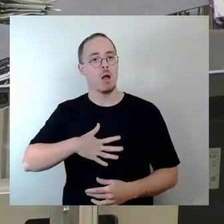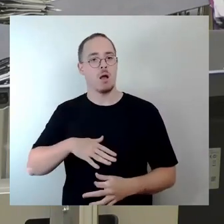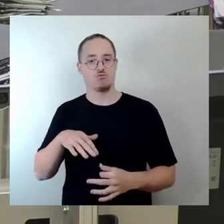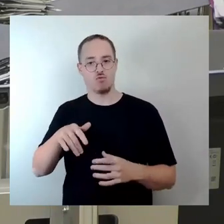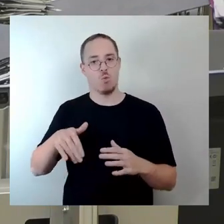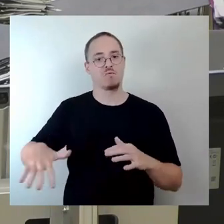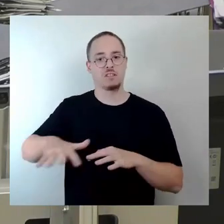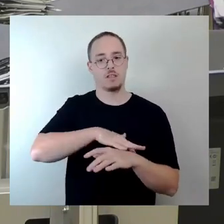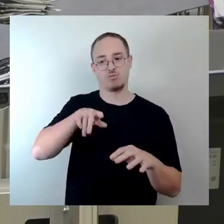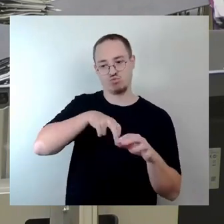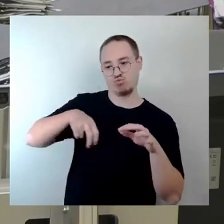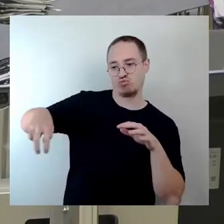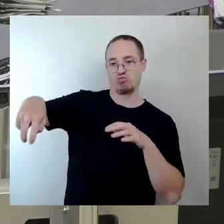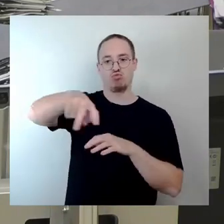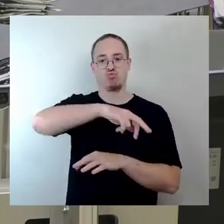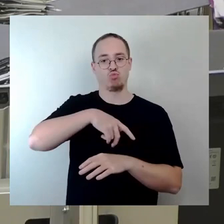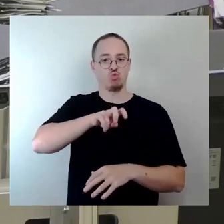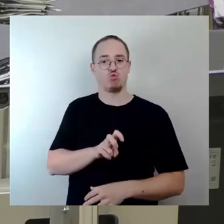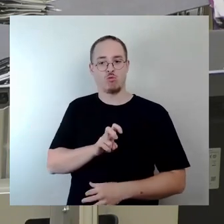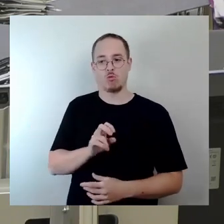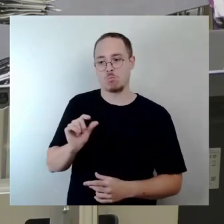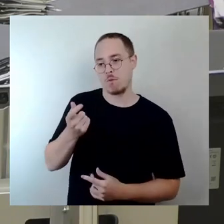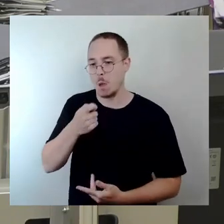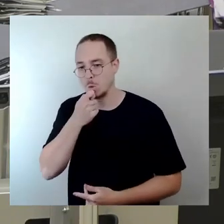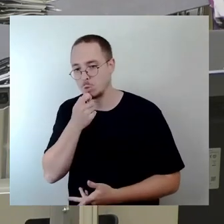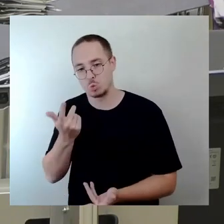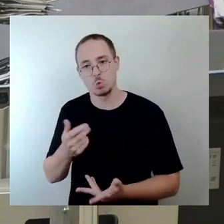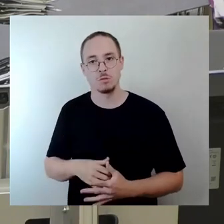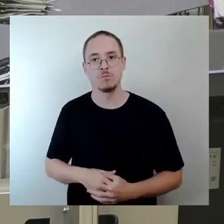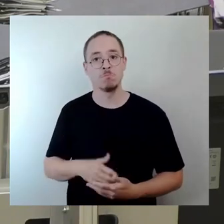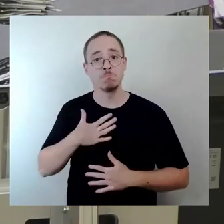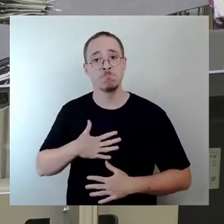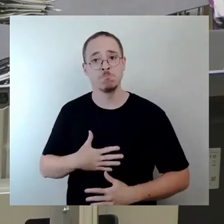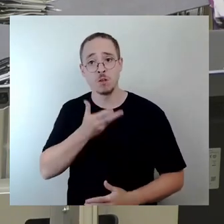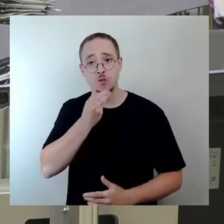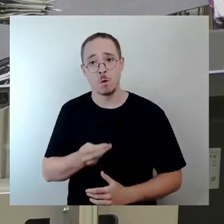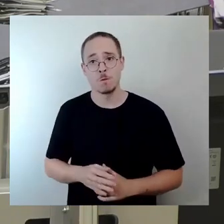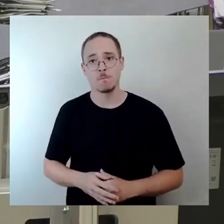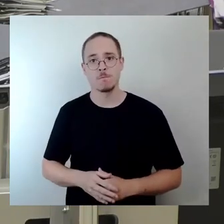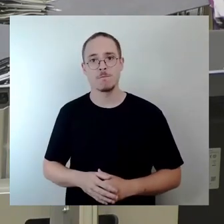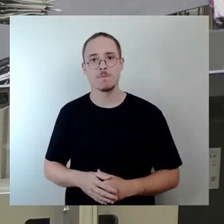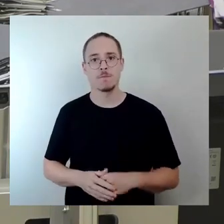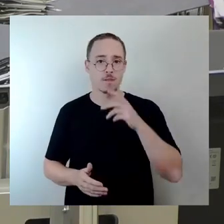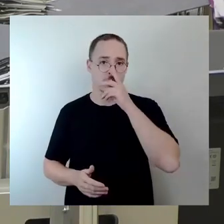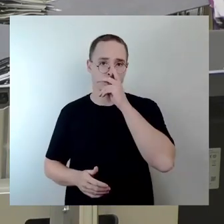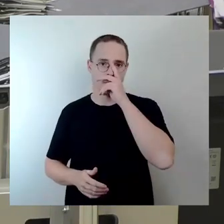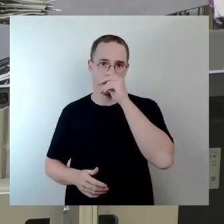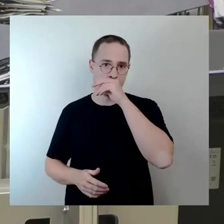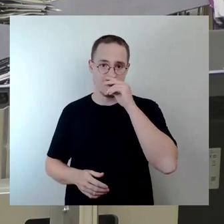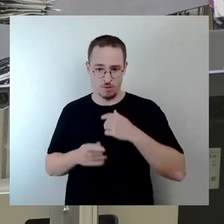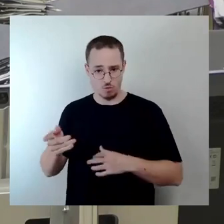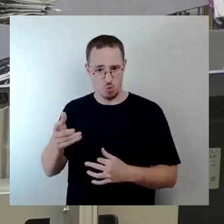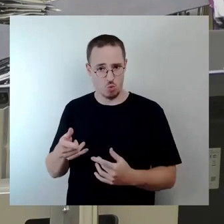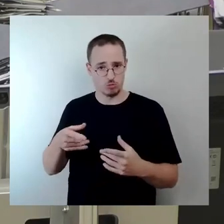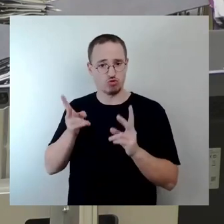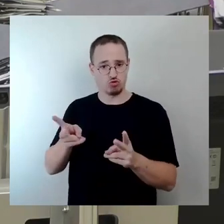dorthin, du hast gerade vorhin gesagt, das ist ein Kleinod in der Stadt und in einem wirklich nie optimalen Stadtteil, wo